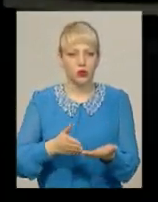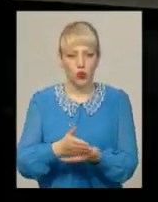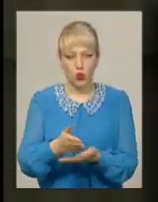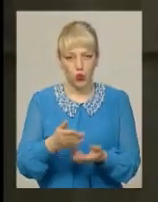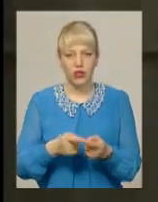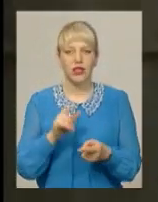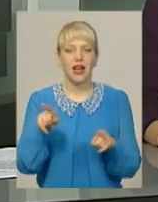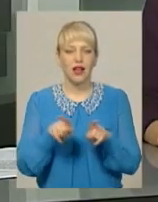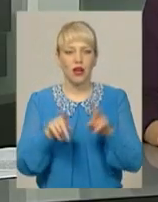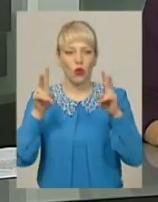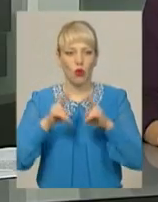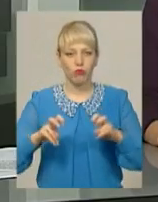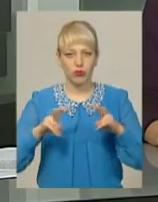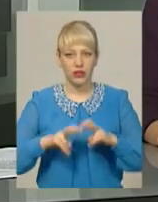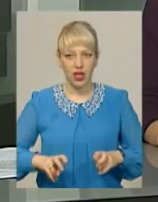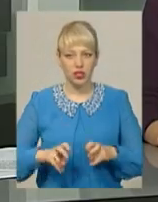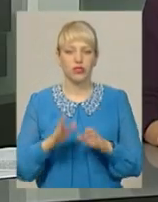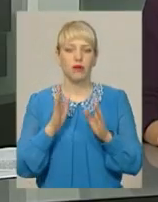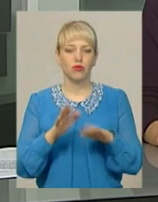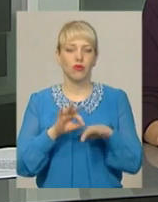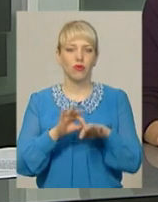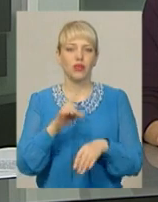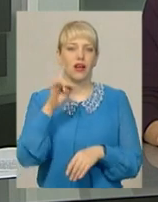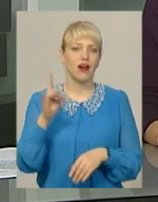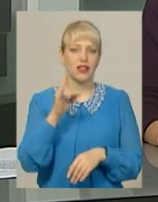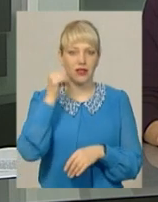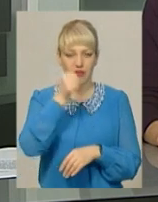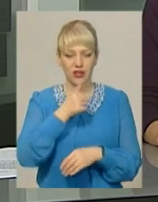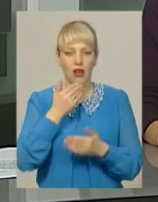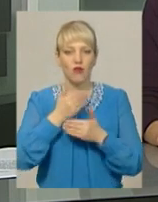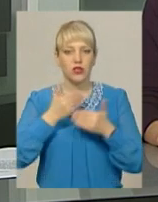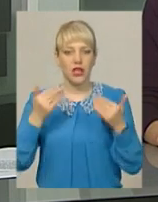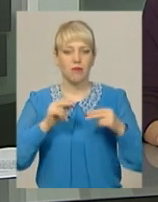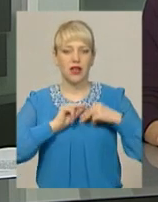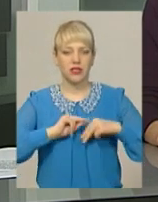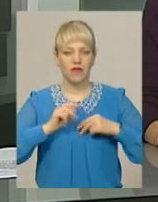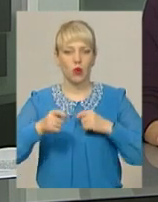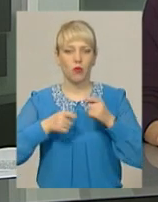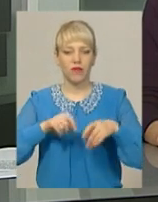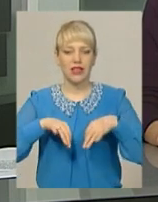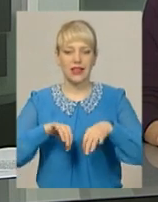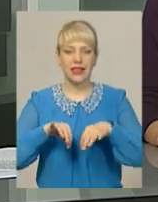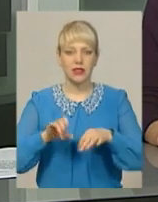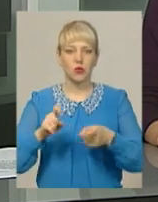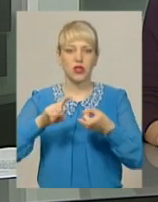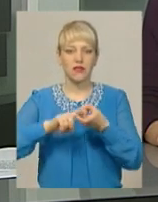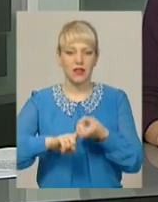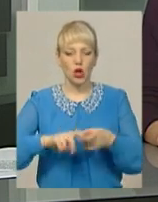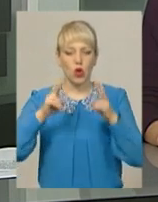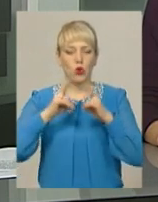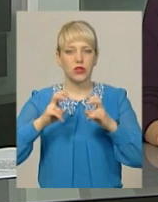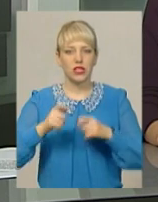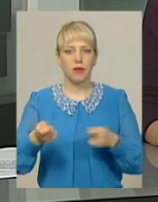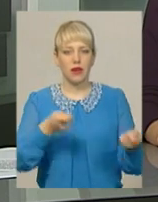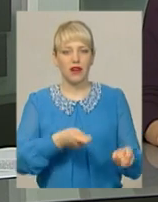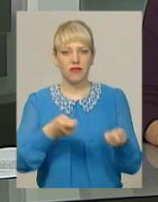Такі обстеження пасажиропотоків у Хмельницькому проводять раз на рік. Востаннє працівники управління транспорту і зв'язку досліджували перевезення у травні